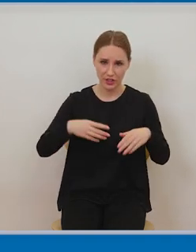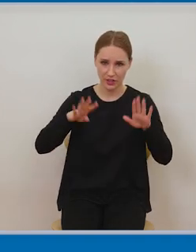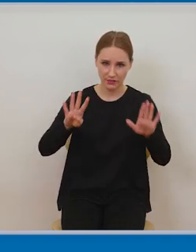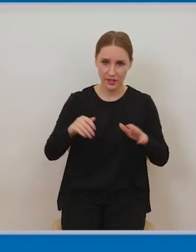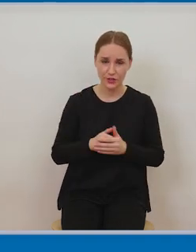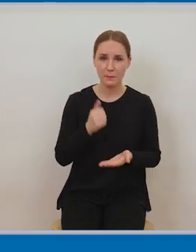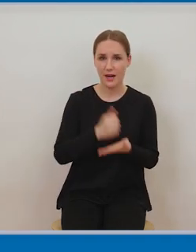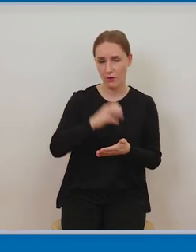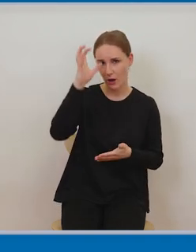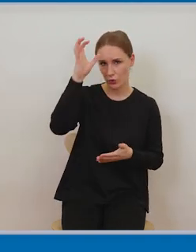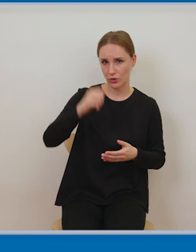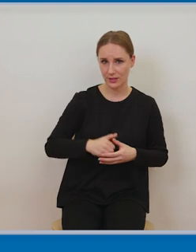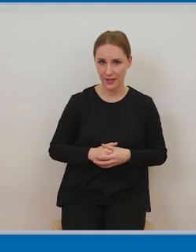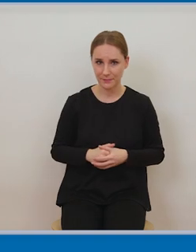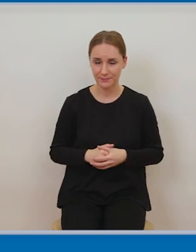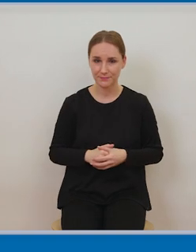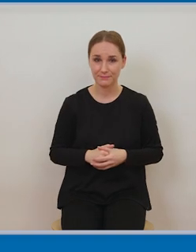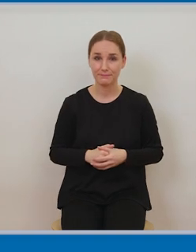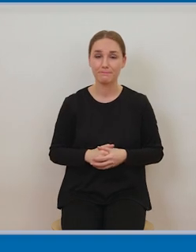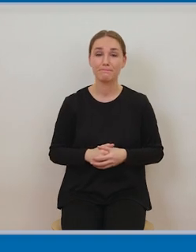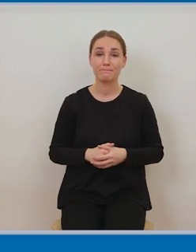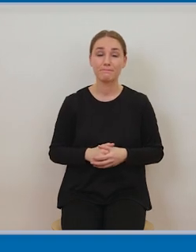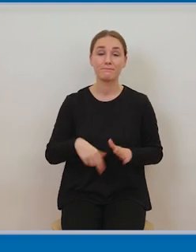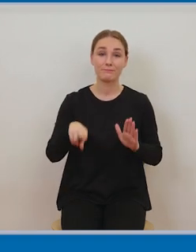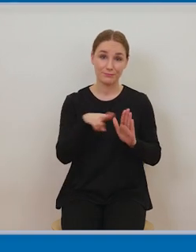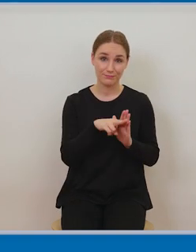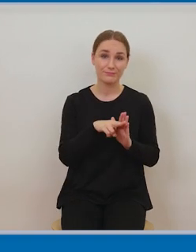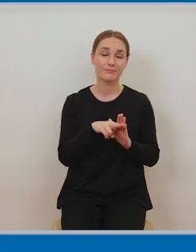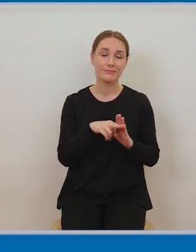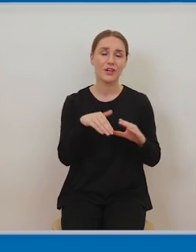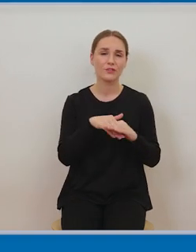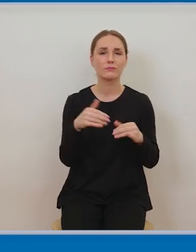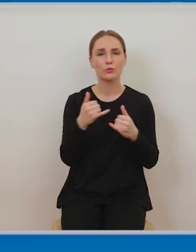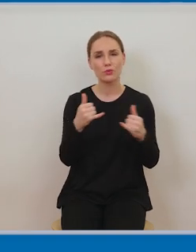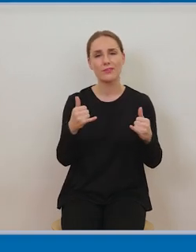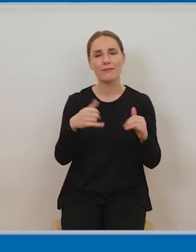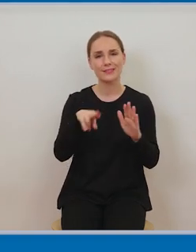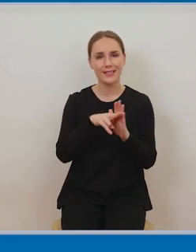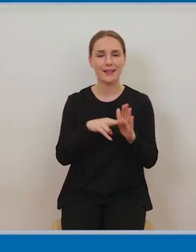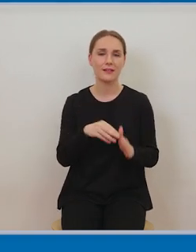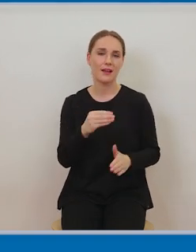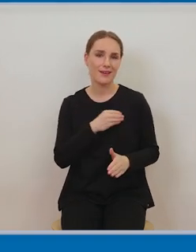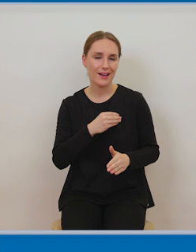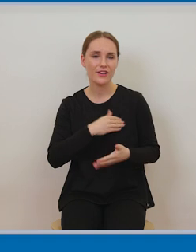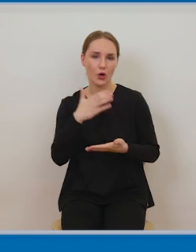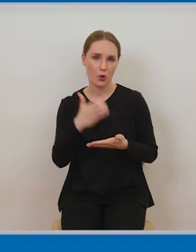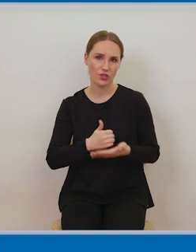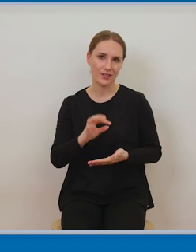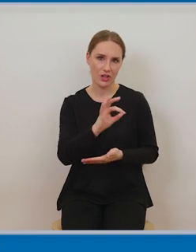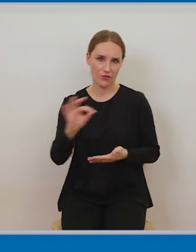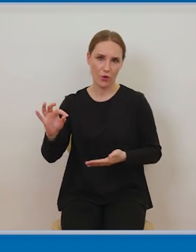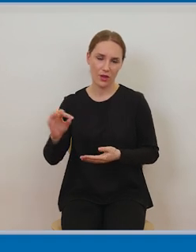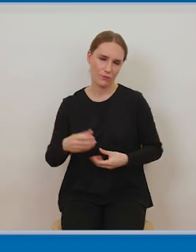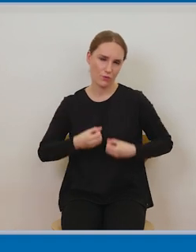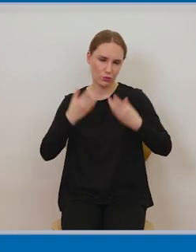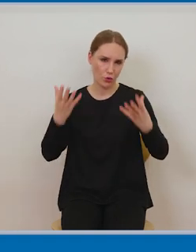sami też coś tworzymy bo taki jest cel tej formuły dozwolonego użytku żeby wspierać naszą twórczość